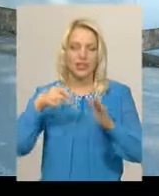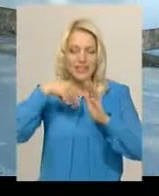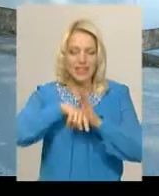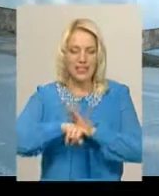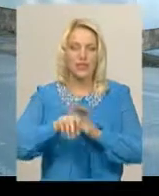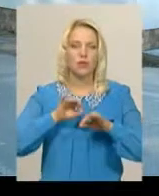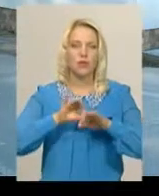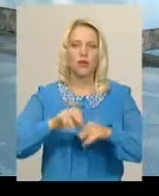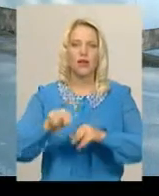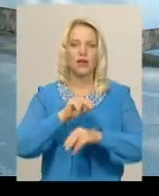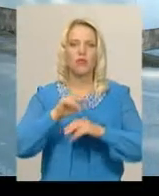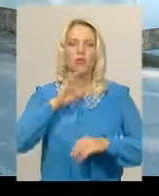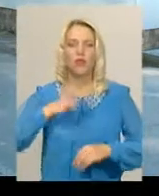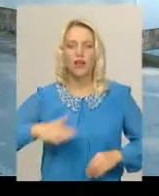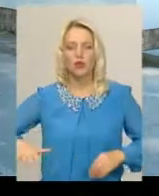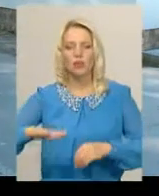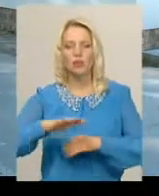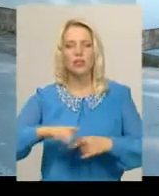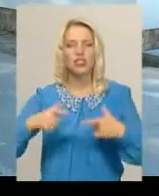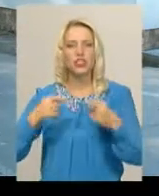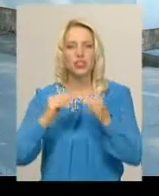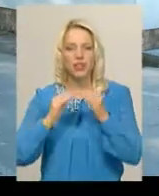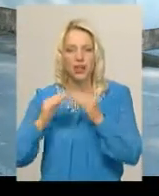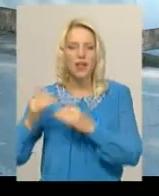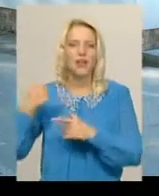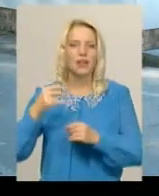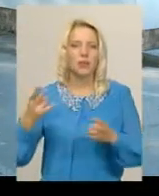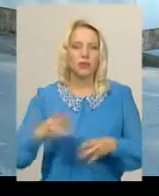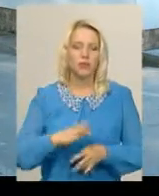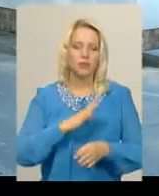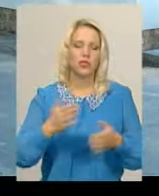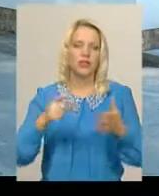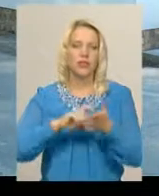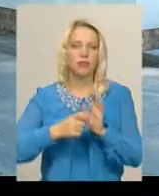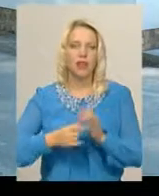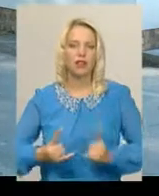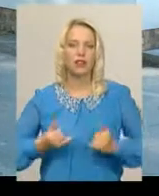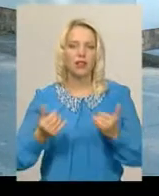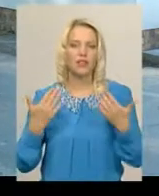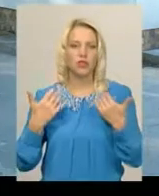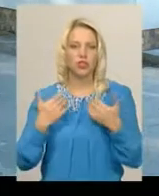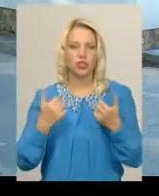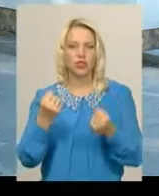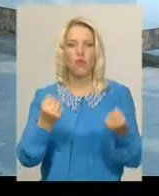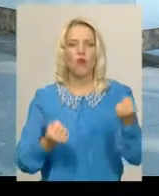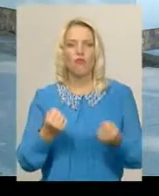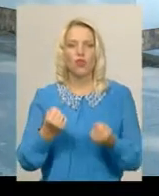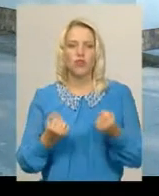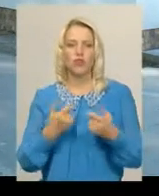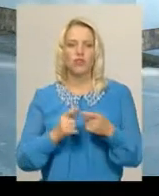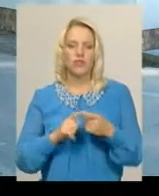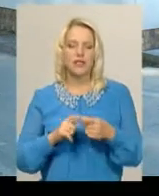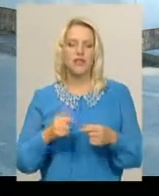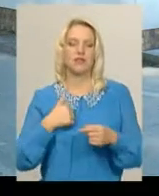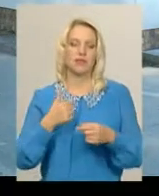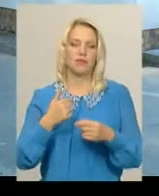ремонт нашого приміщення, де має бути кімнати для відпочинку водіїв. Тому сьогодні ми плануємо на цій інфраструктурі.